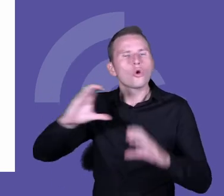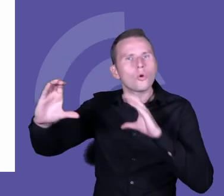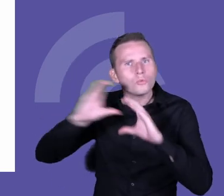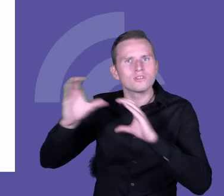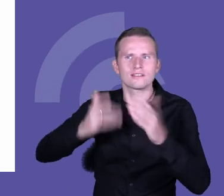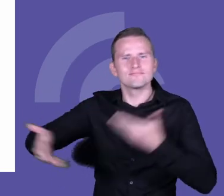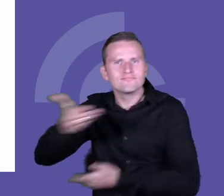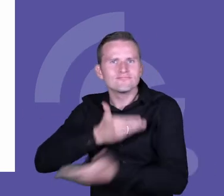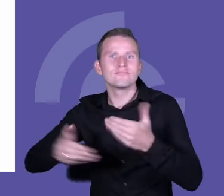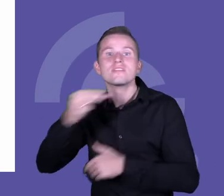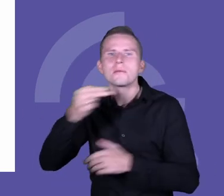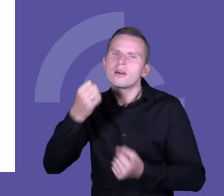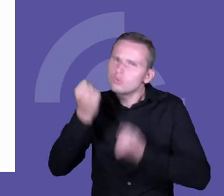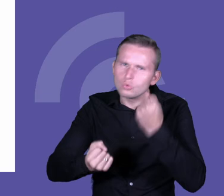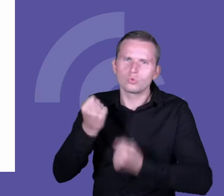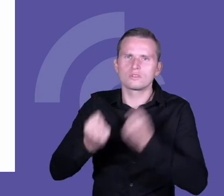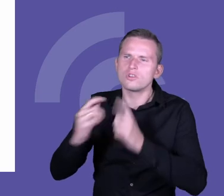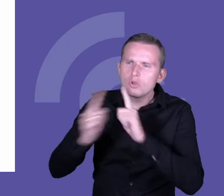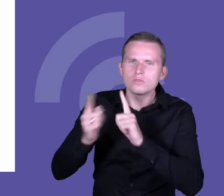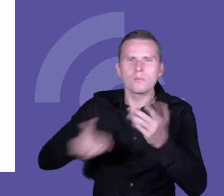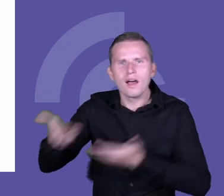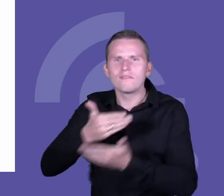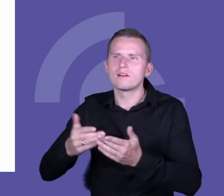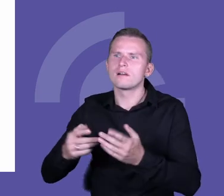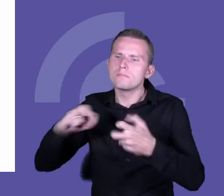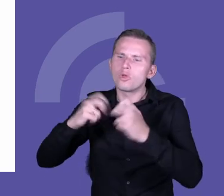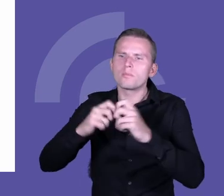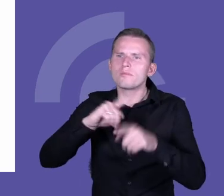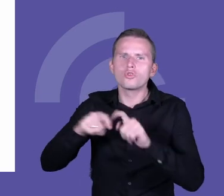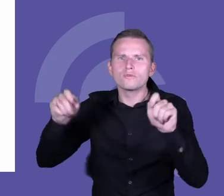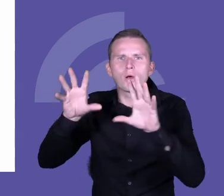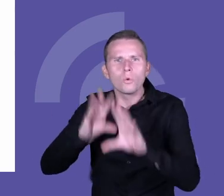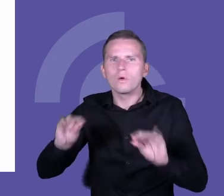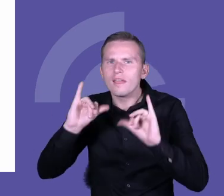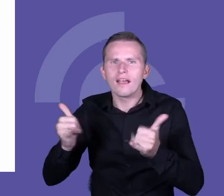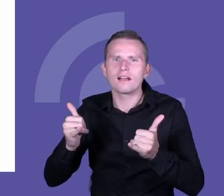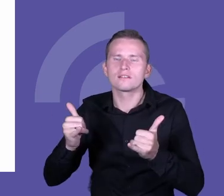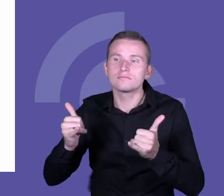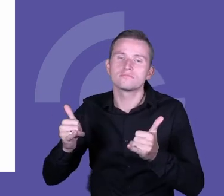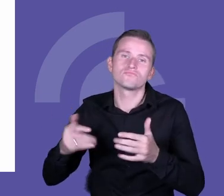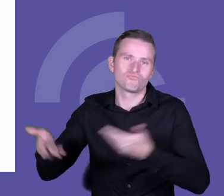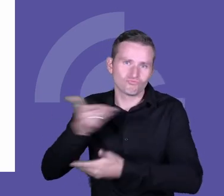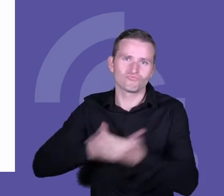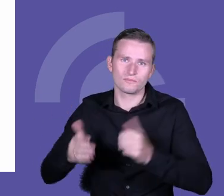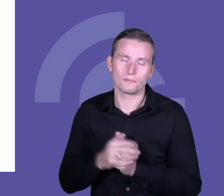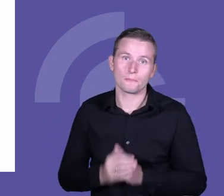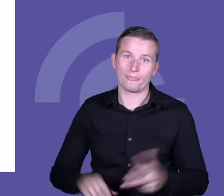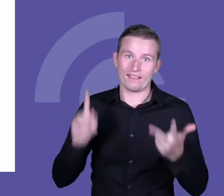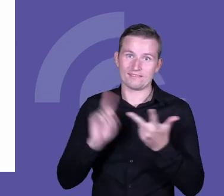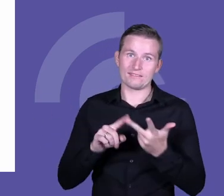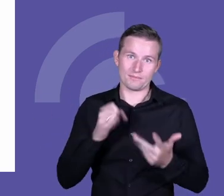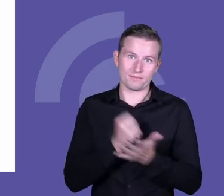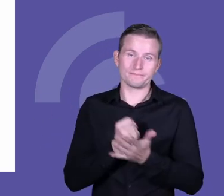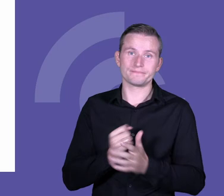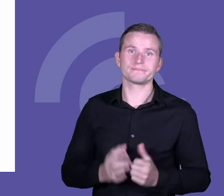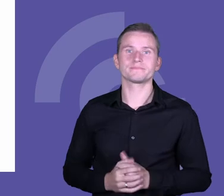też o tym, jak możemy je wspólnie rozwiązać. Trzeci aspekt. Ja podbiję go. Mamy,